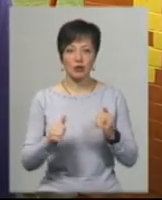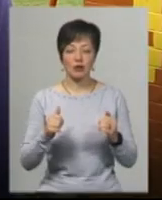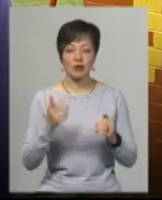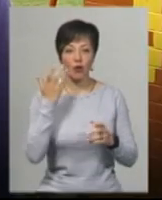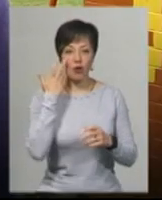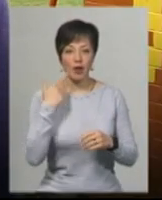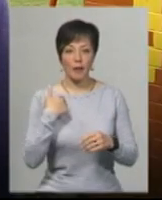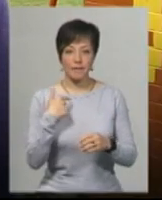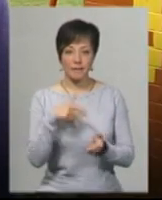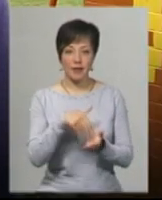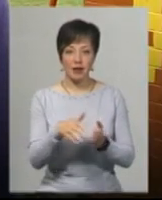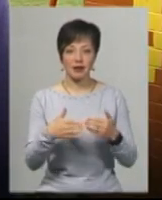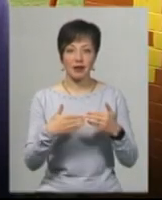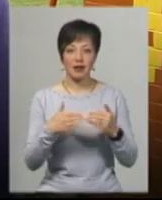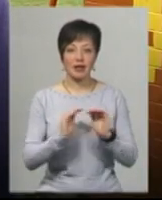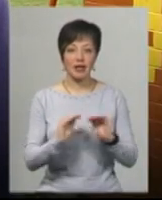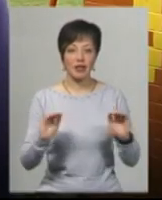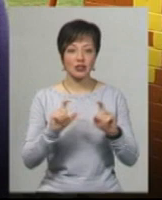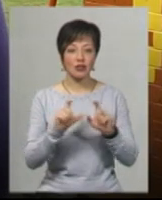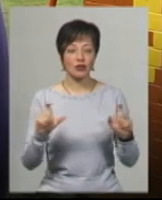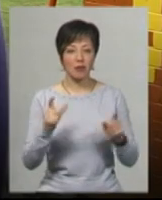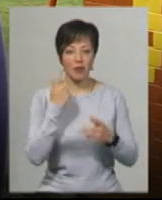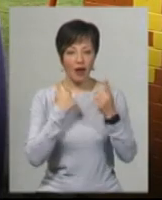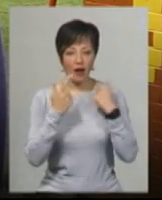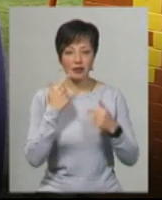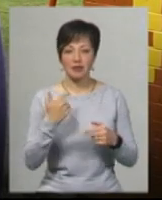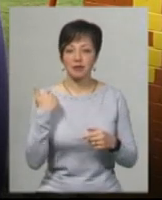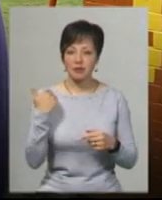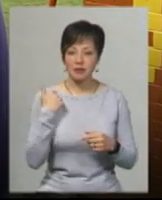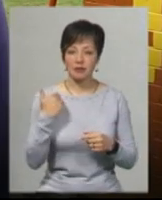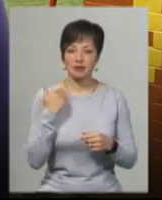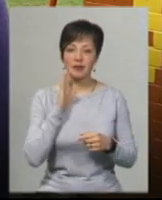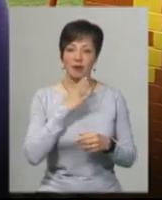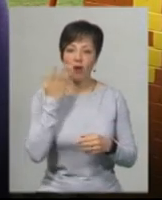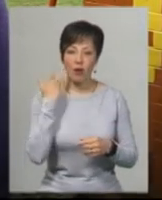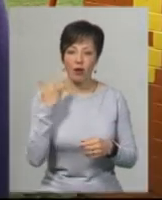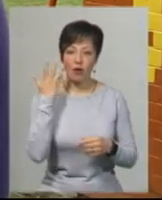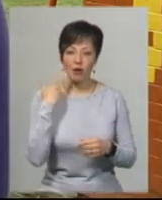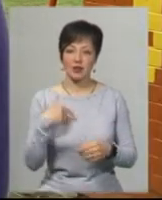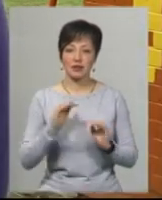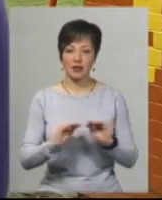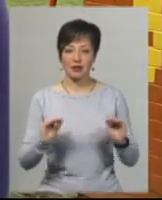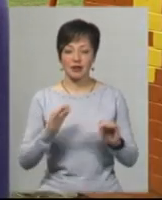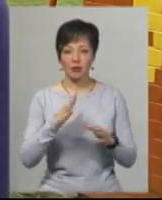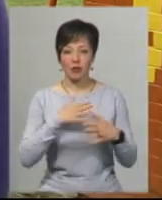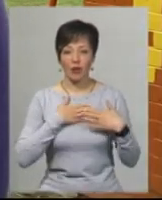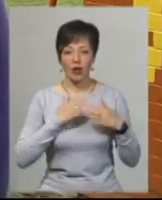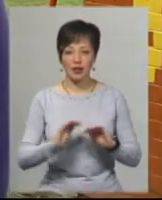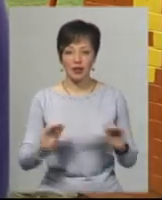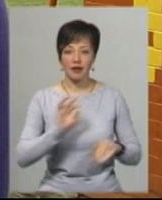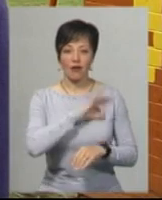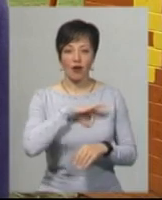коли ми проходимо біля воріз садочка, вона плаче. І говорить, мам, ну коли вже ми підемо в садочок, там мої дітки, там моя